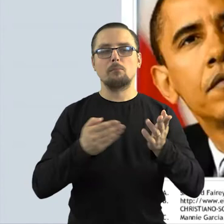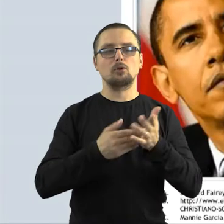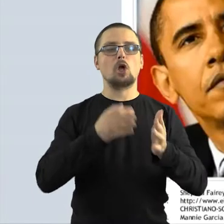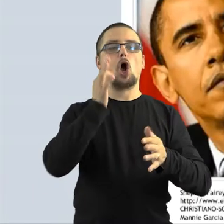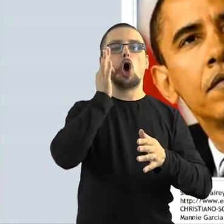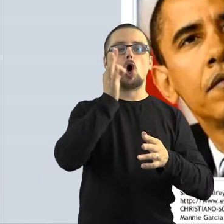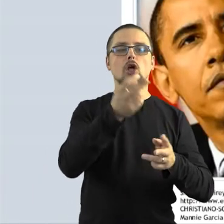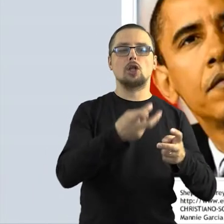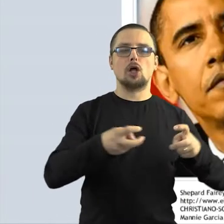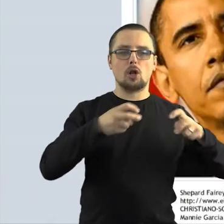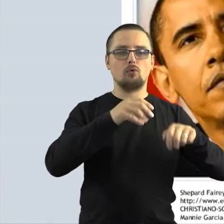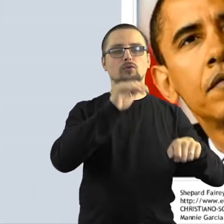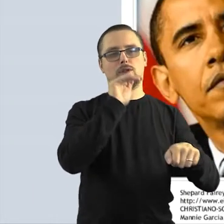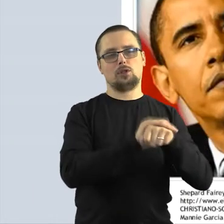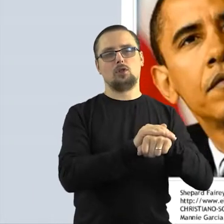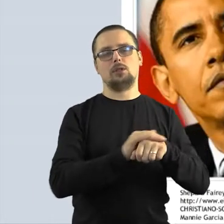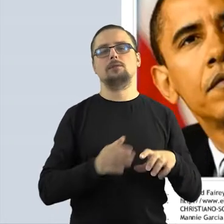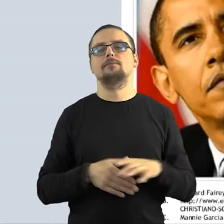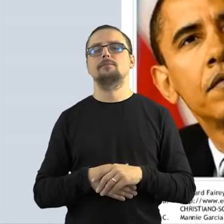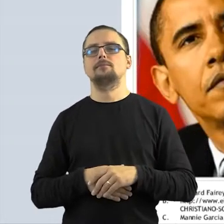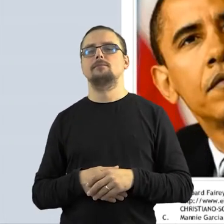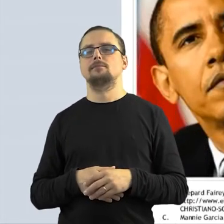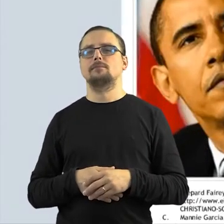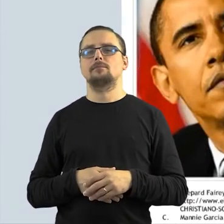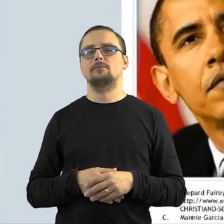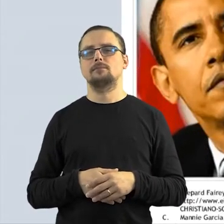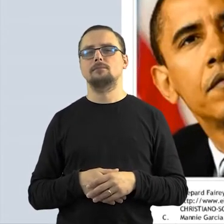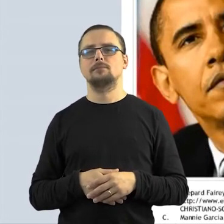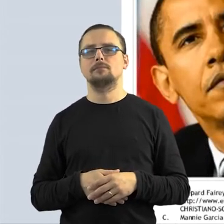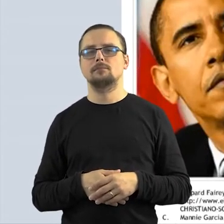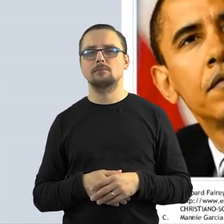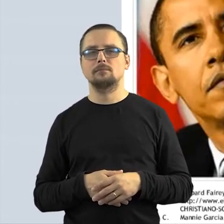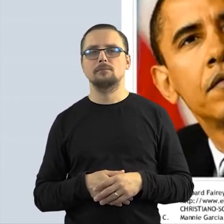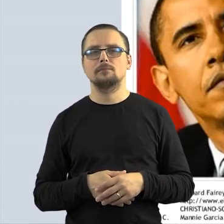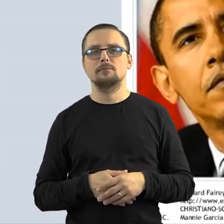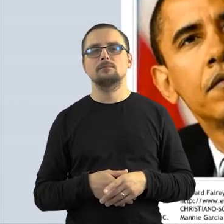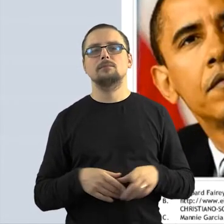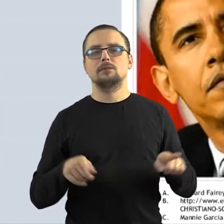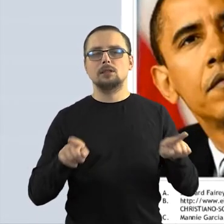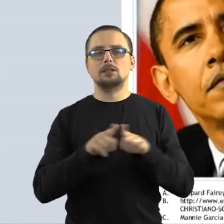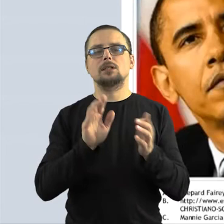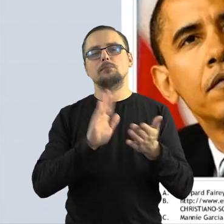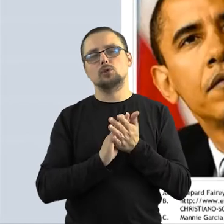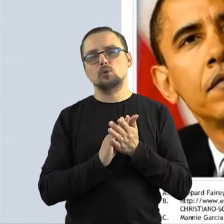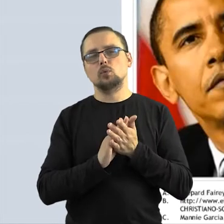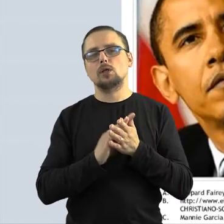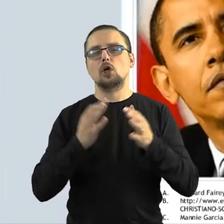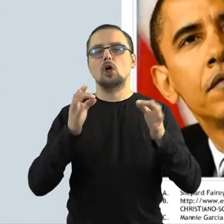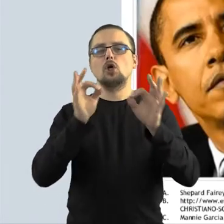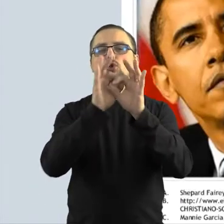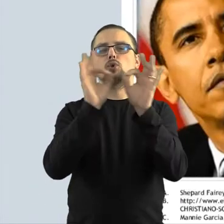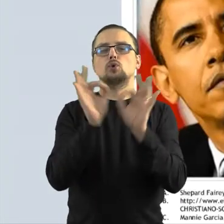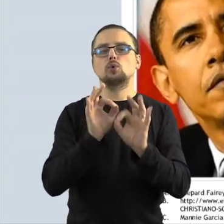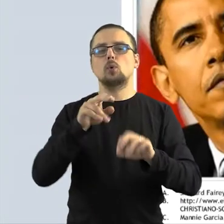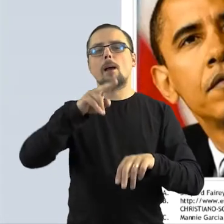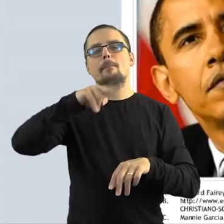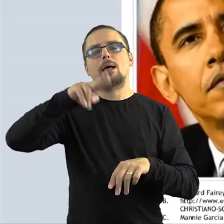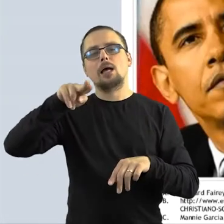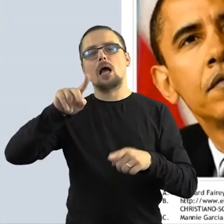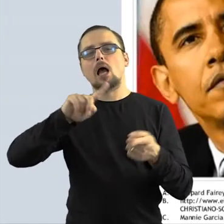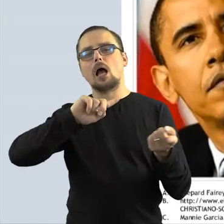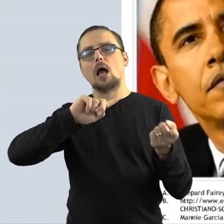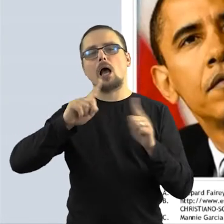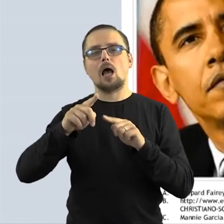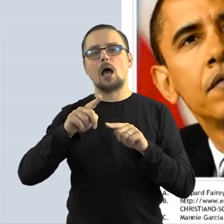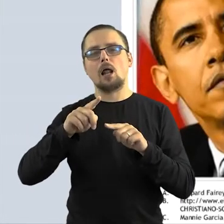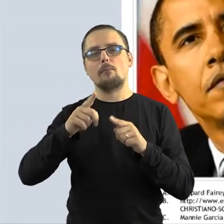twórcy utworu oryginalnego. Ale mamy też do czynienia, szczególnie w sztukach plastycznych czy w sztukach muzycznych, z